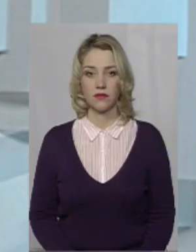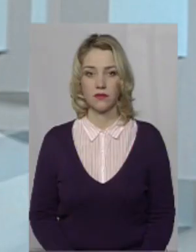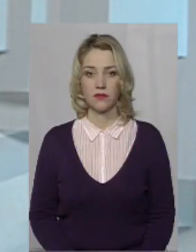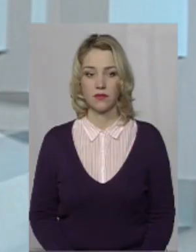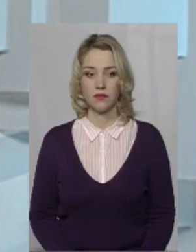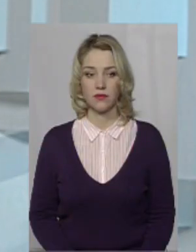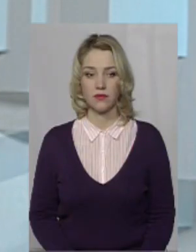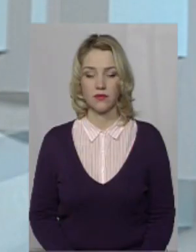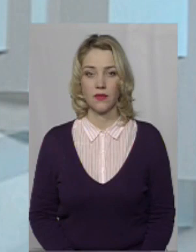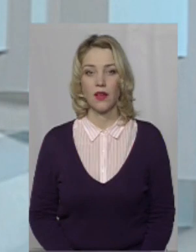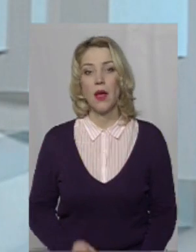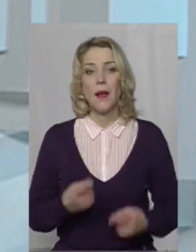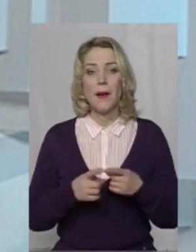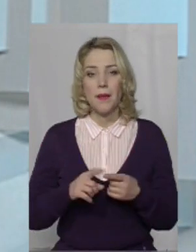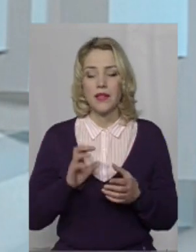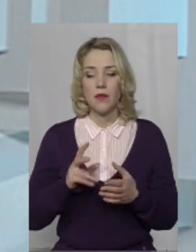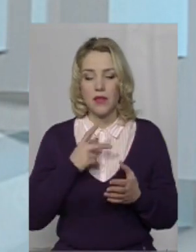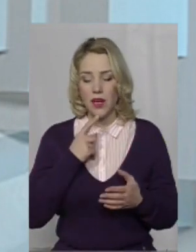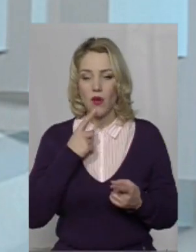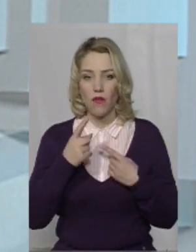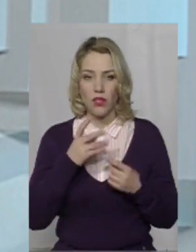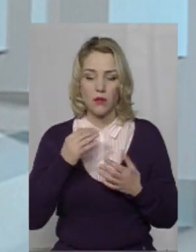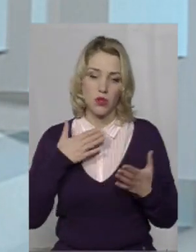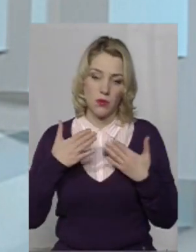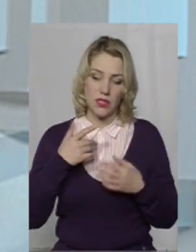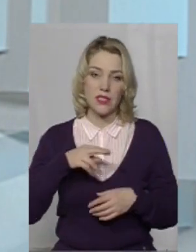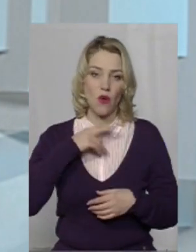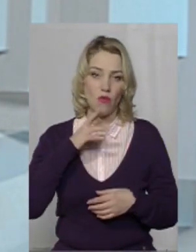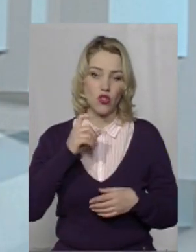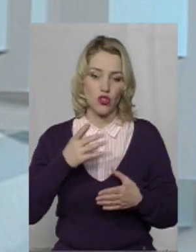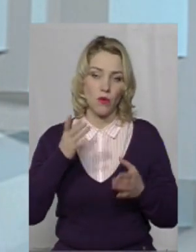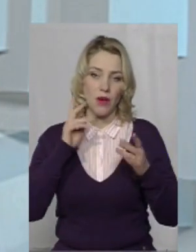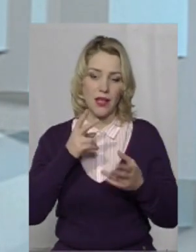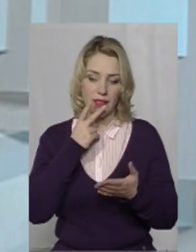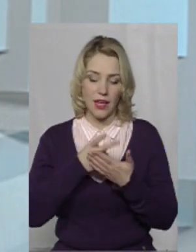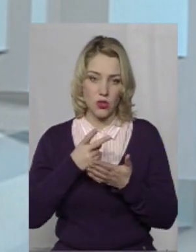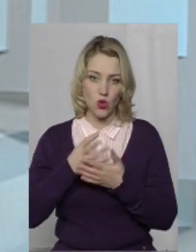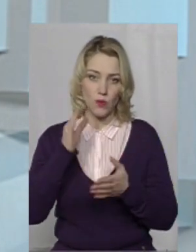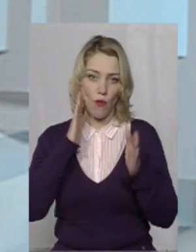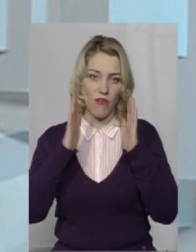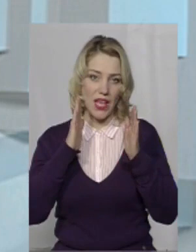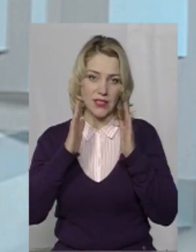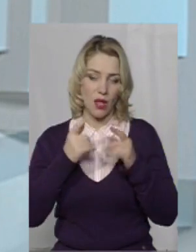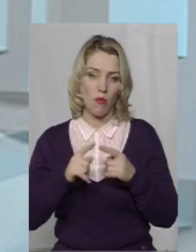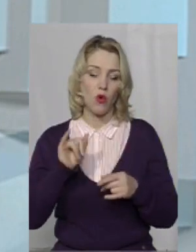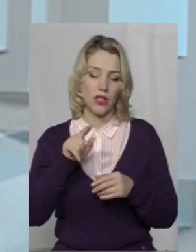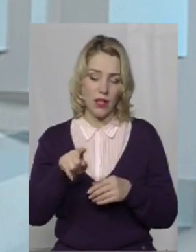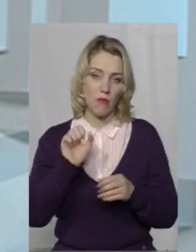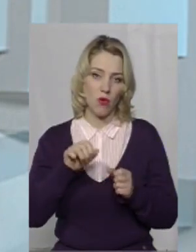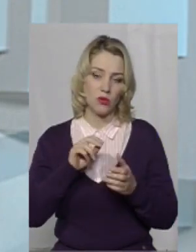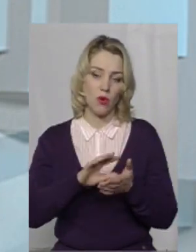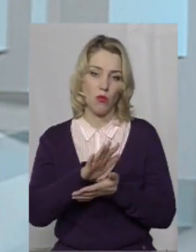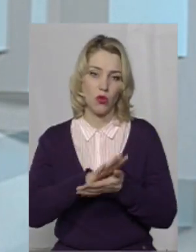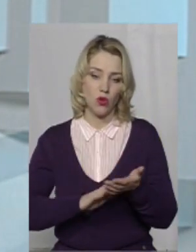Перед тим, як перейти безпосередньо до спілкування, зауважу, що ми транслюємось також у мережі Facebook, і там ви можете продовжити ставити